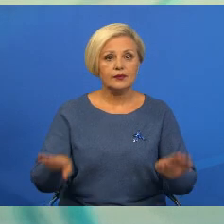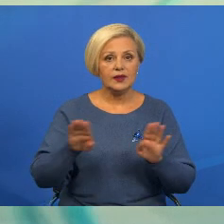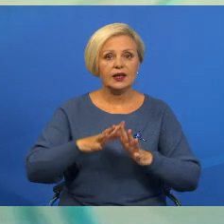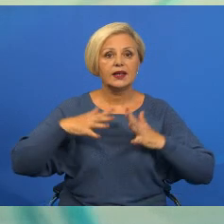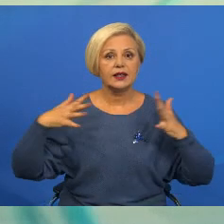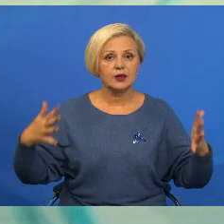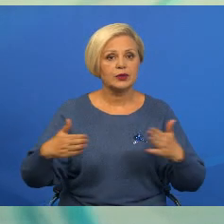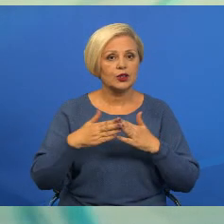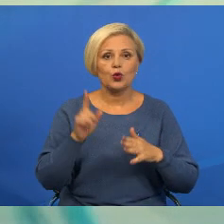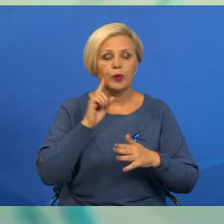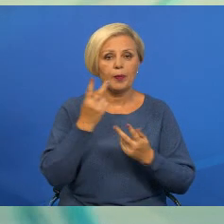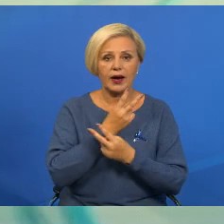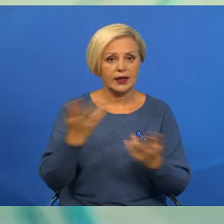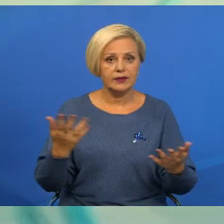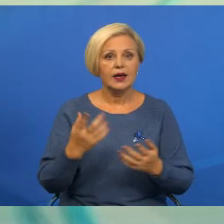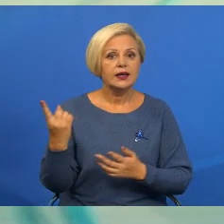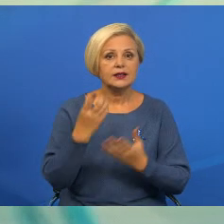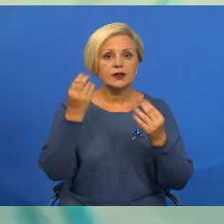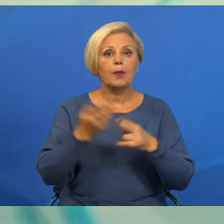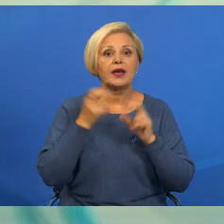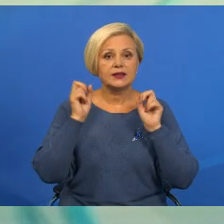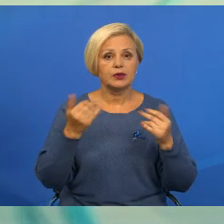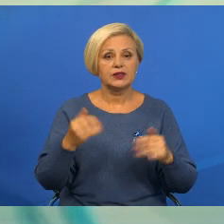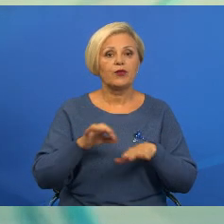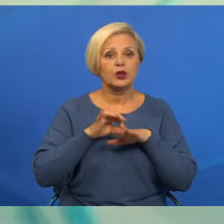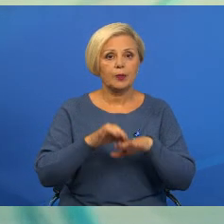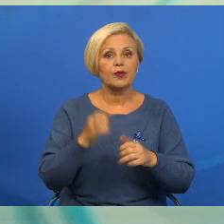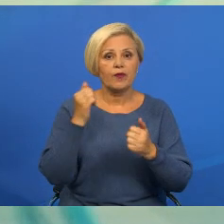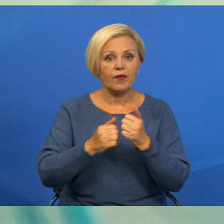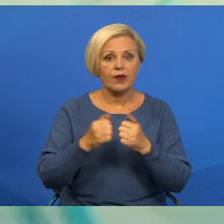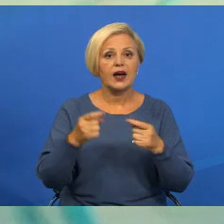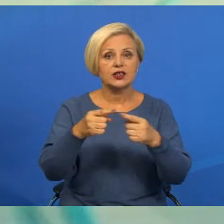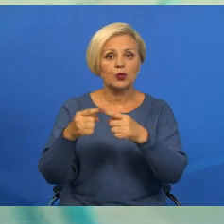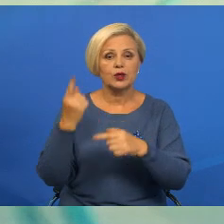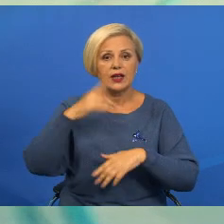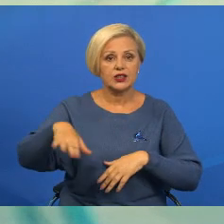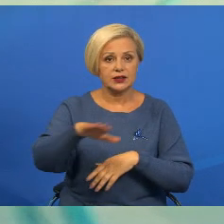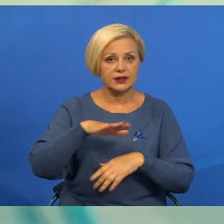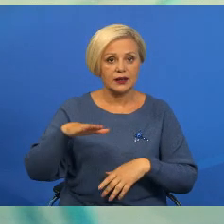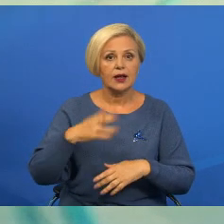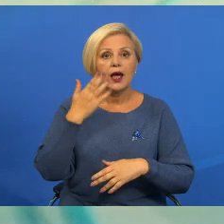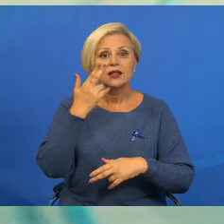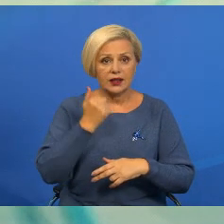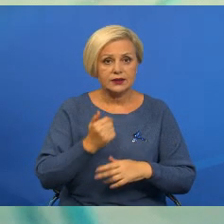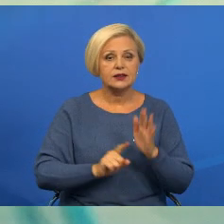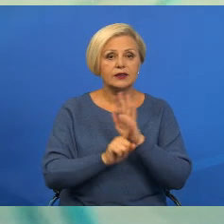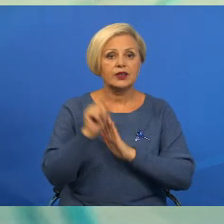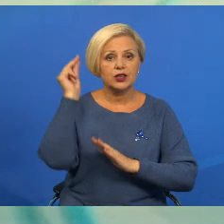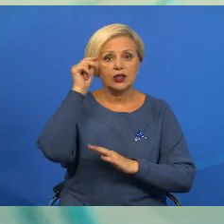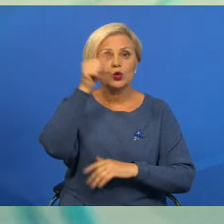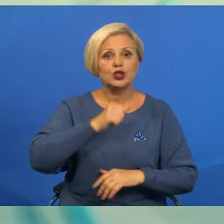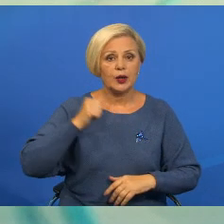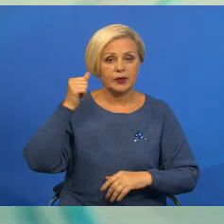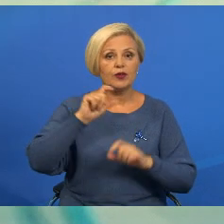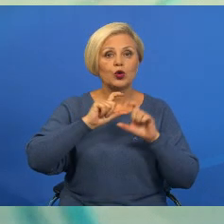масштабов «Гомель» я еще не бачу. Один и День Беспеки сегодня проводят у каждом кутку нашей краины. Традиционно на начале научного